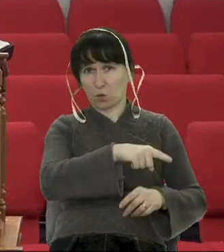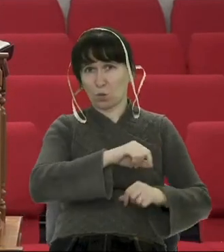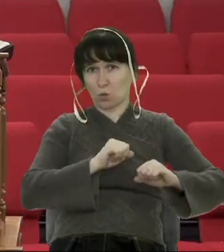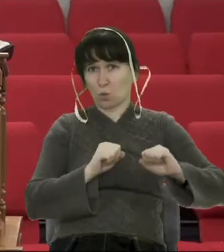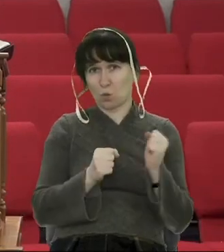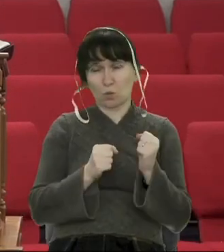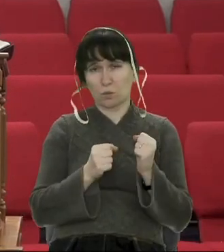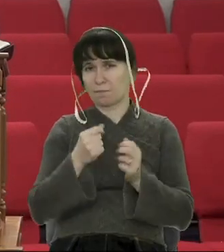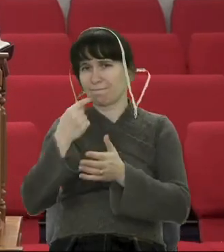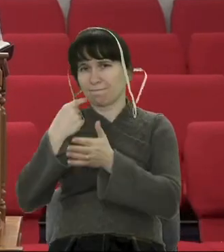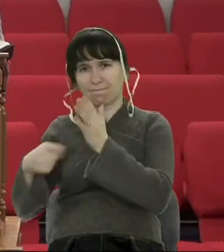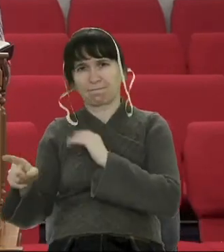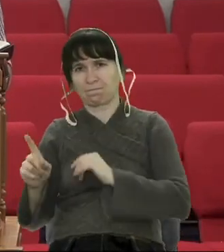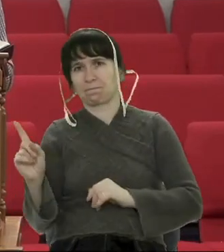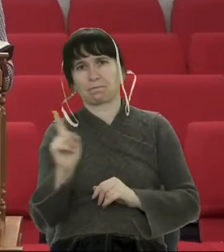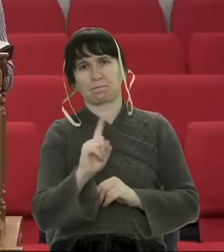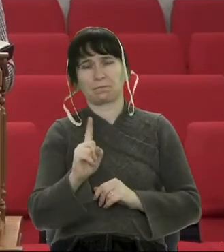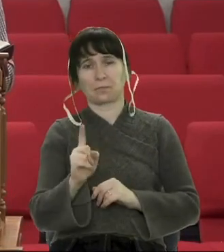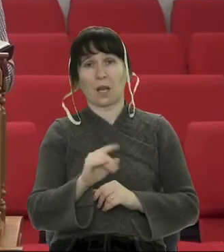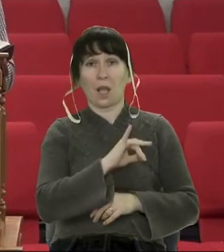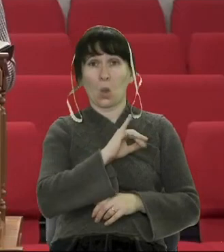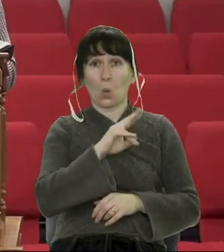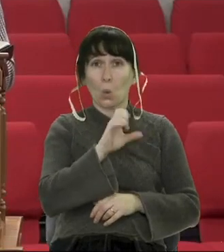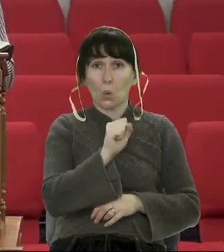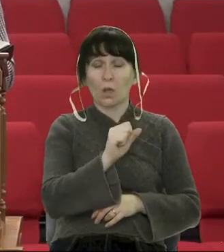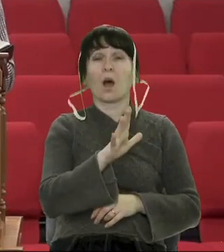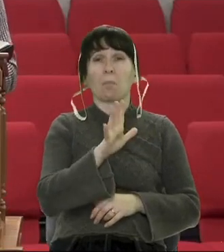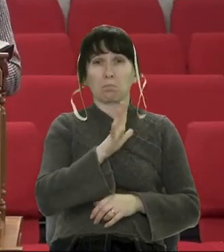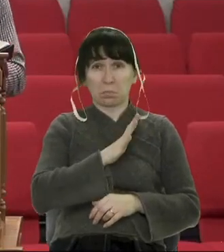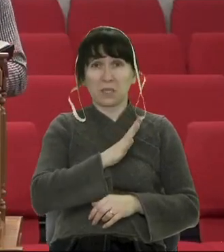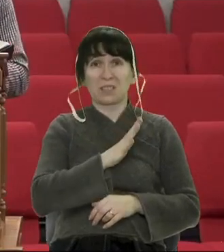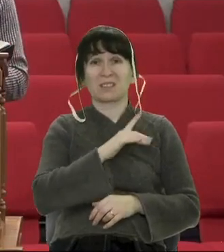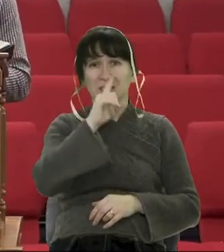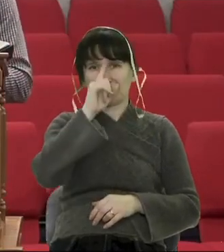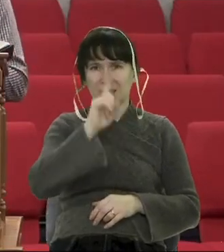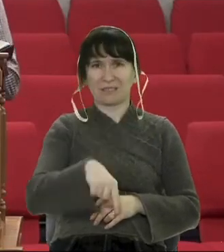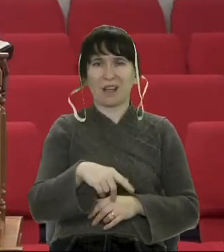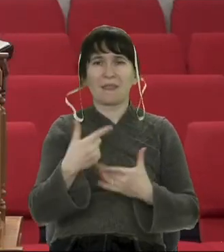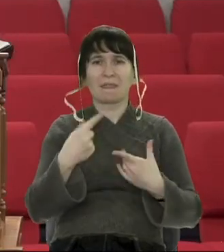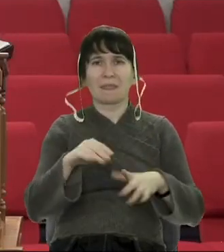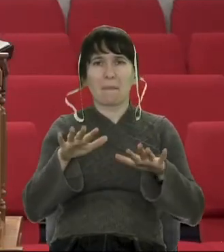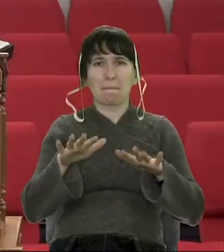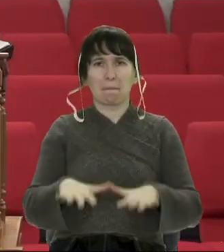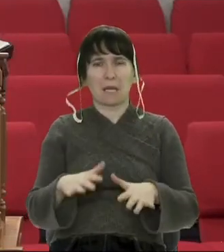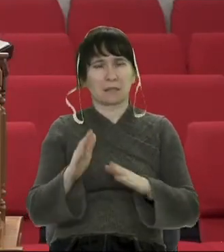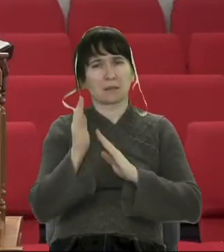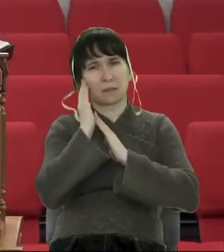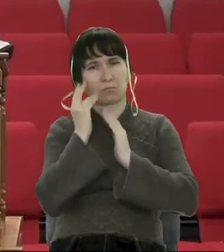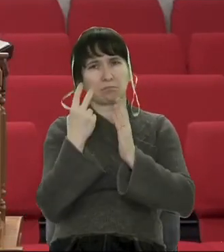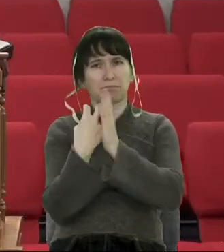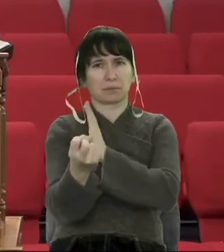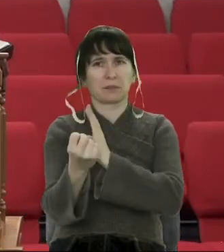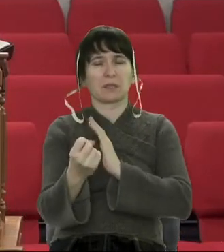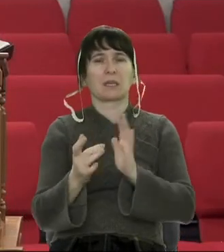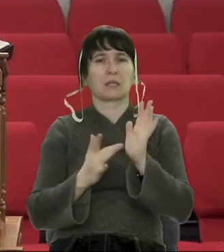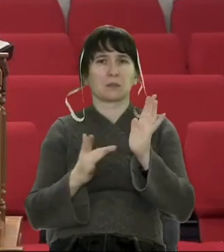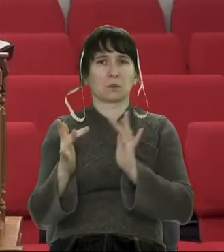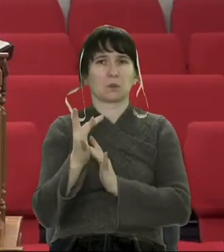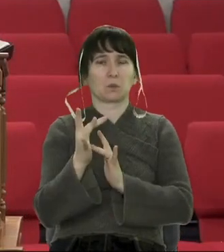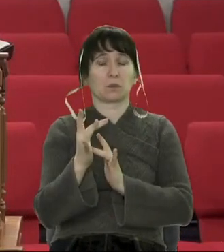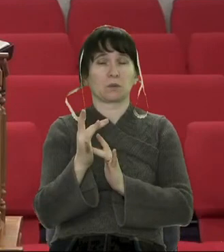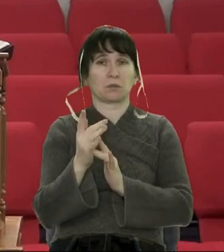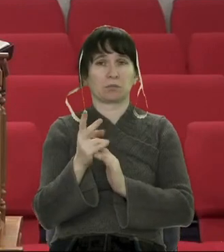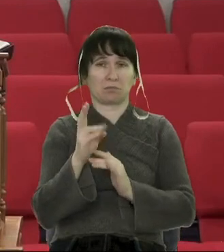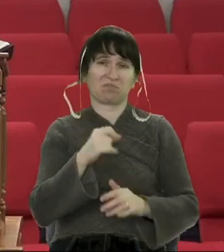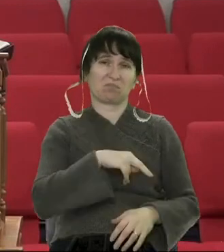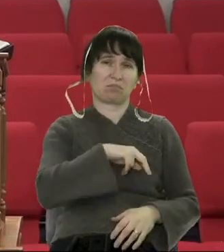Іуда мав і знав певну тайну. Іуда знав, де ночують і де збирається Христос разом